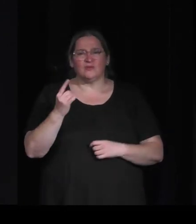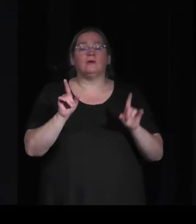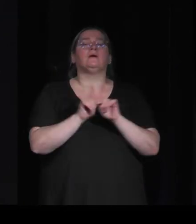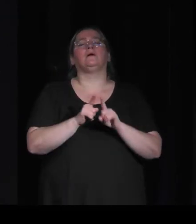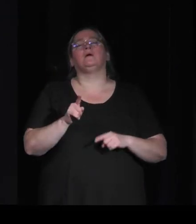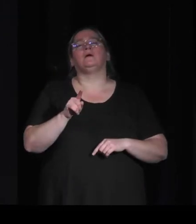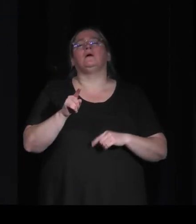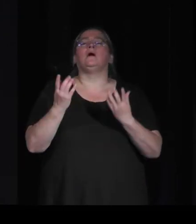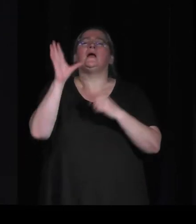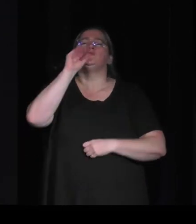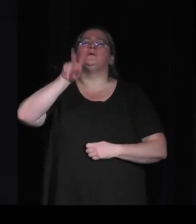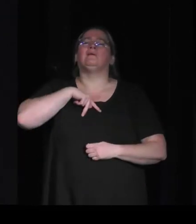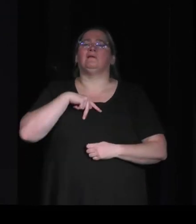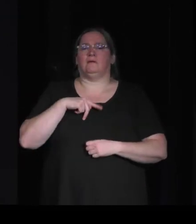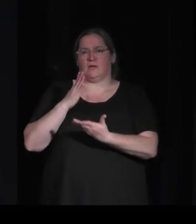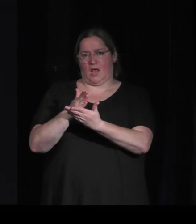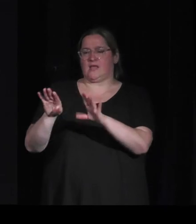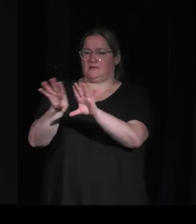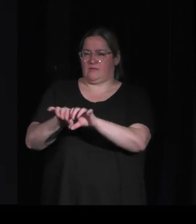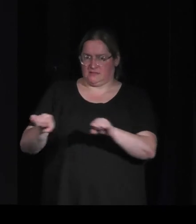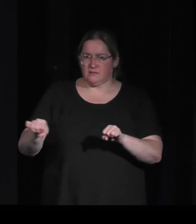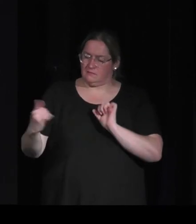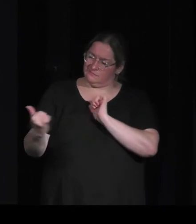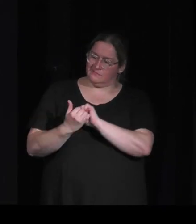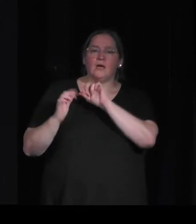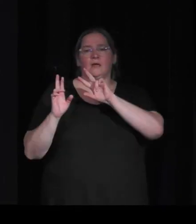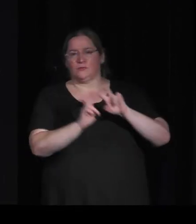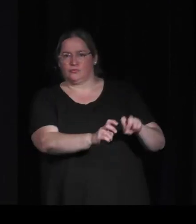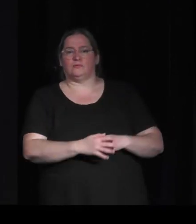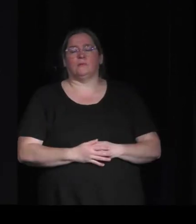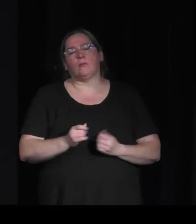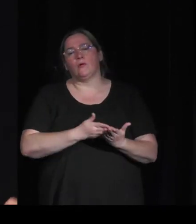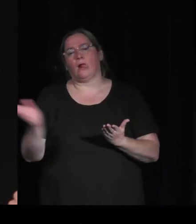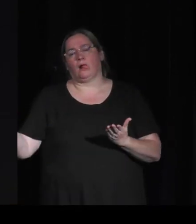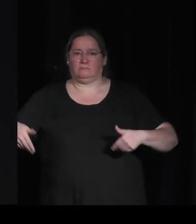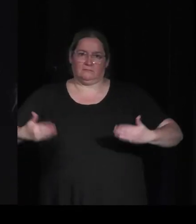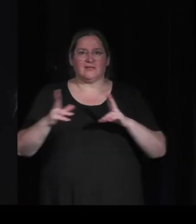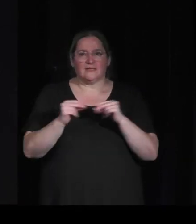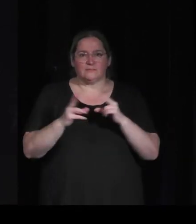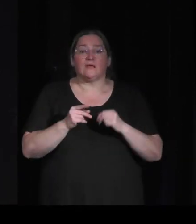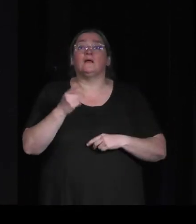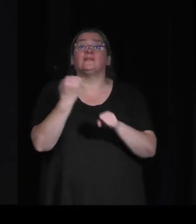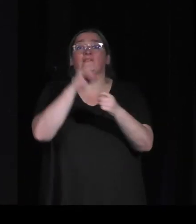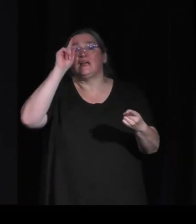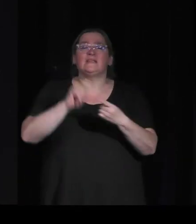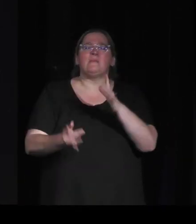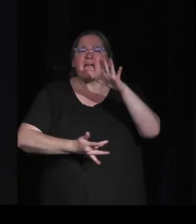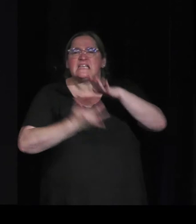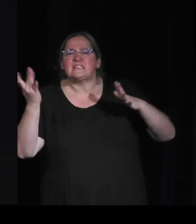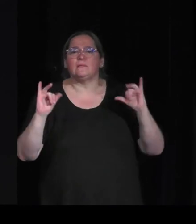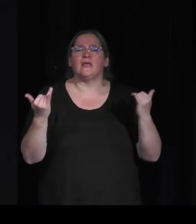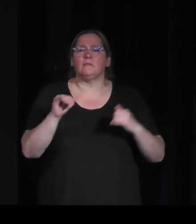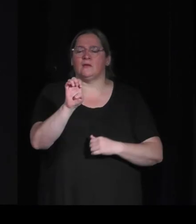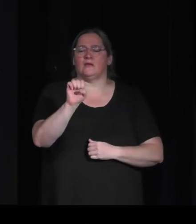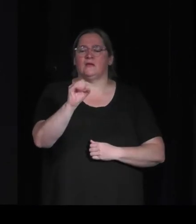étudiants du master on est allé ça me semblait faire une digression mais on a travaillé sur les escape games qui sont des dispositifs